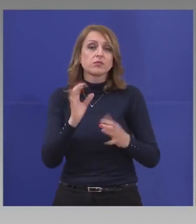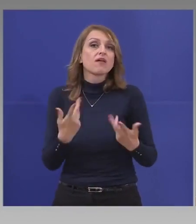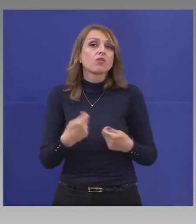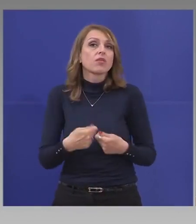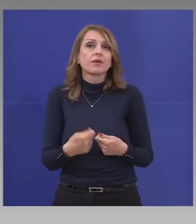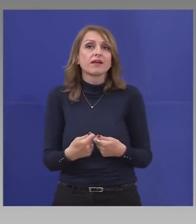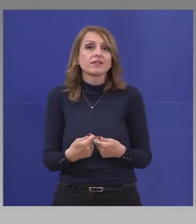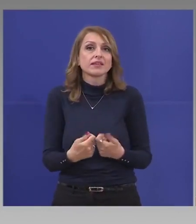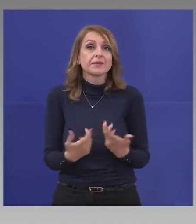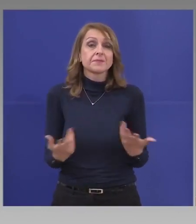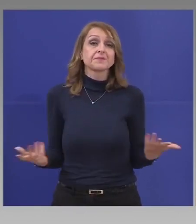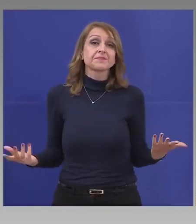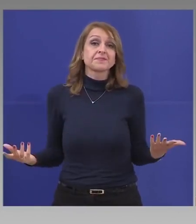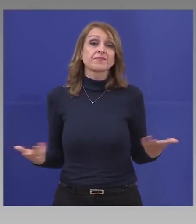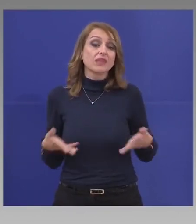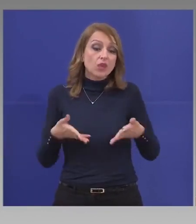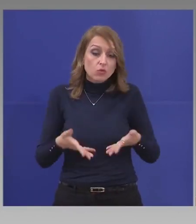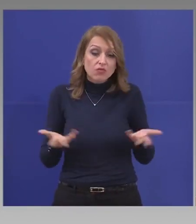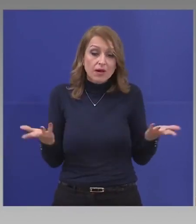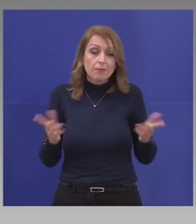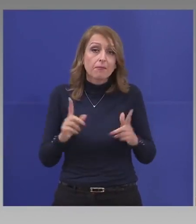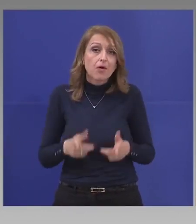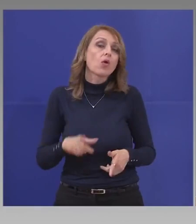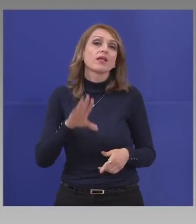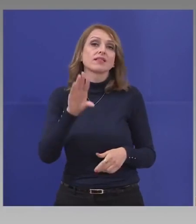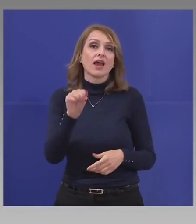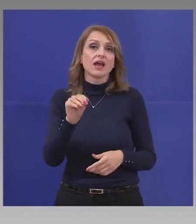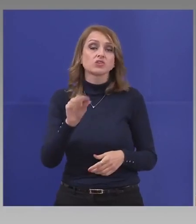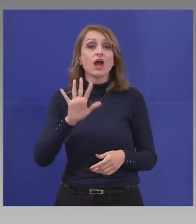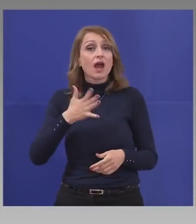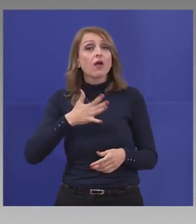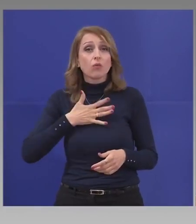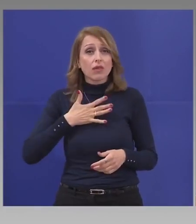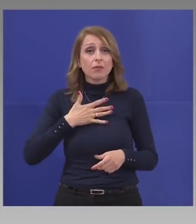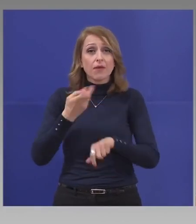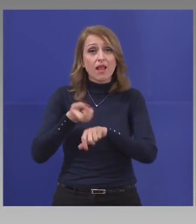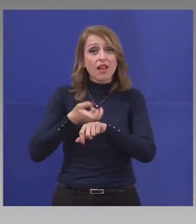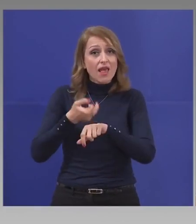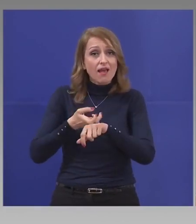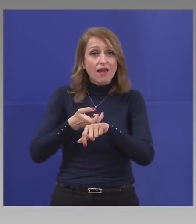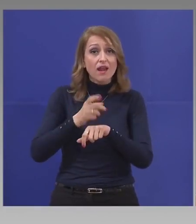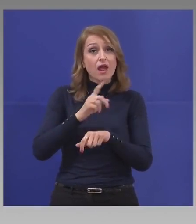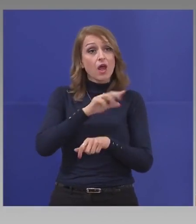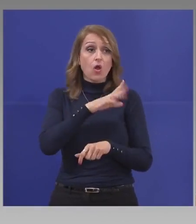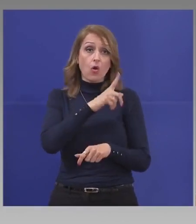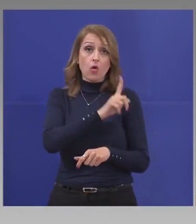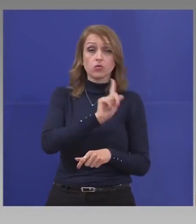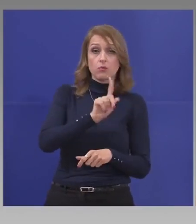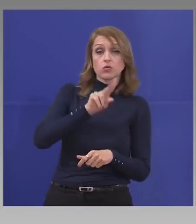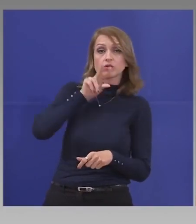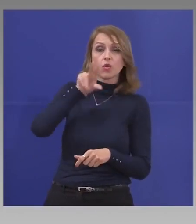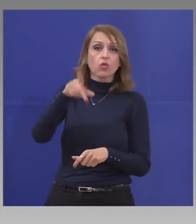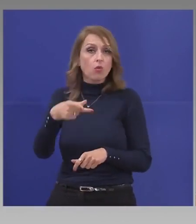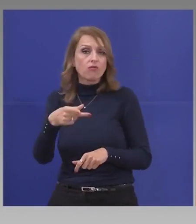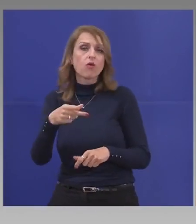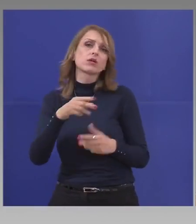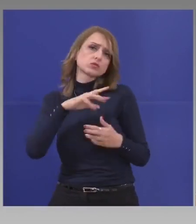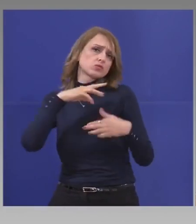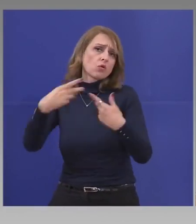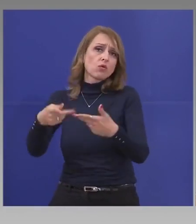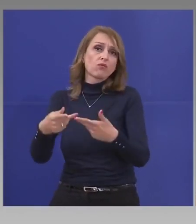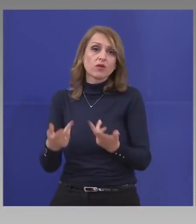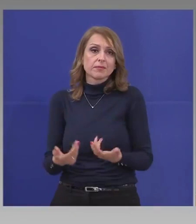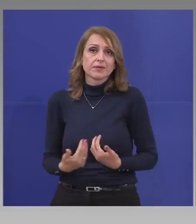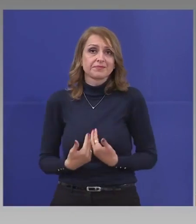Това мога да кажа. Ако имаше лекар, който да отговори, ще седи тук и да ви отговори на въпрос.